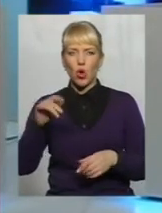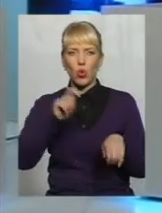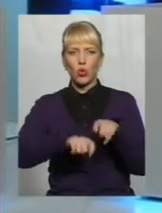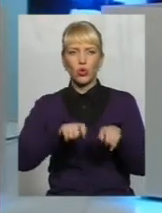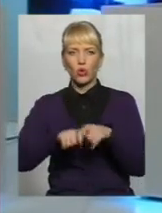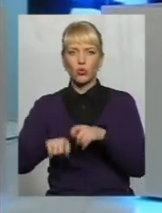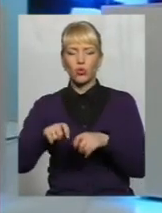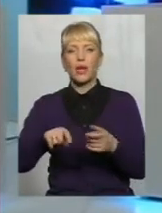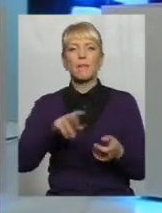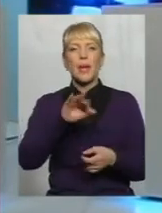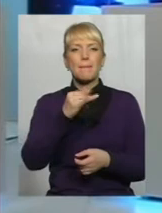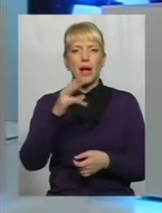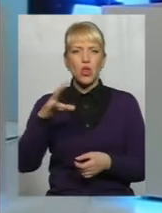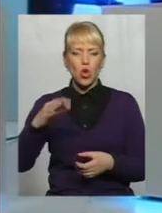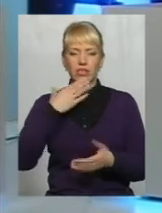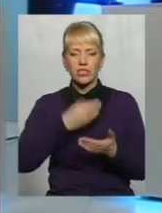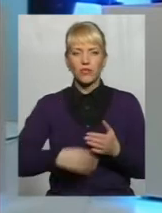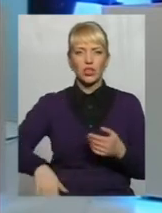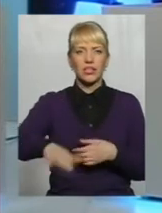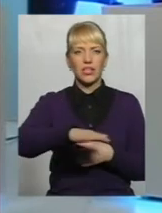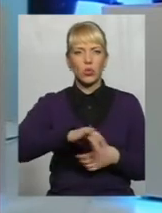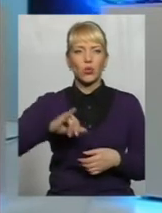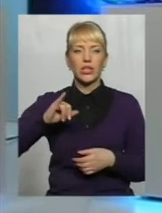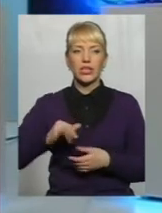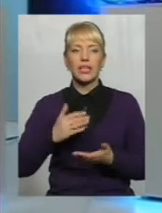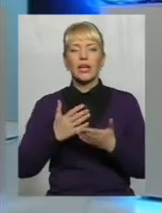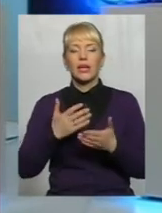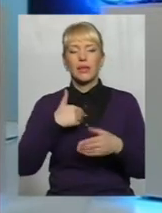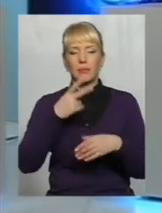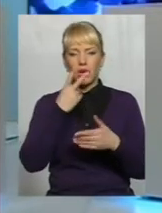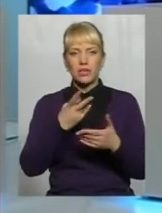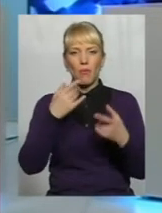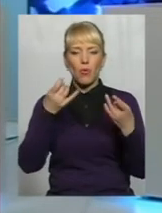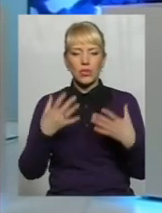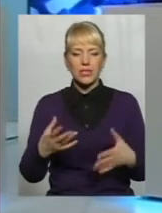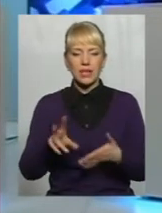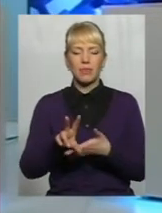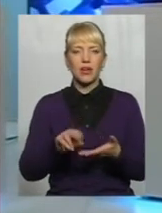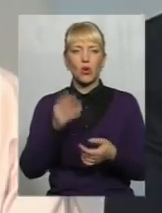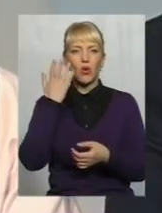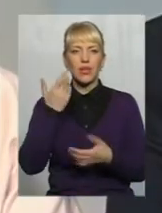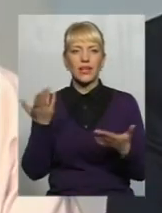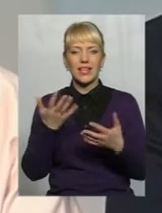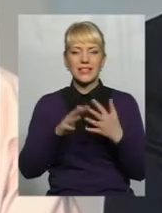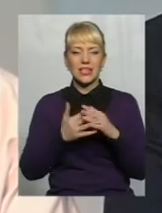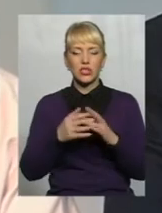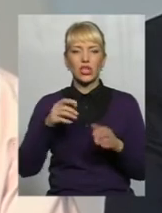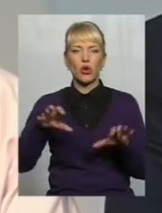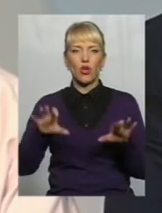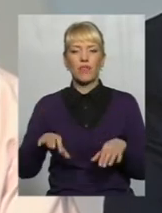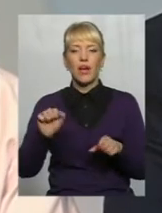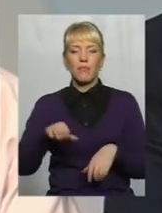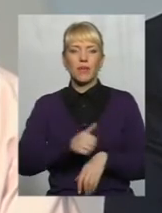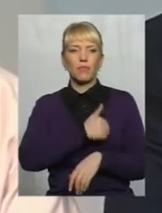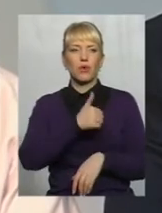на своїй території І дуже багато речей Я вчора, до речі, наводив один дуже простий приклад Коли якийсь сільський голова міг похвалитися, що він приїжджав на